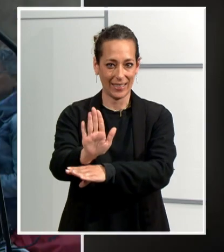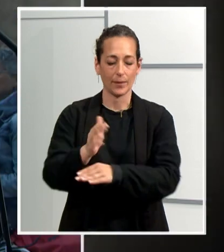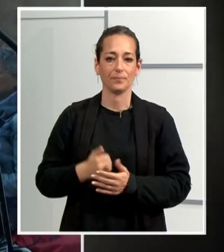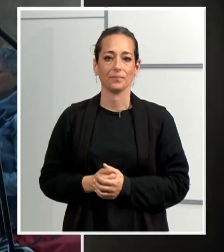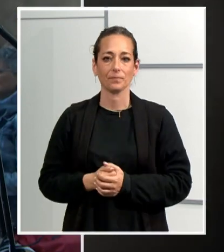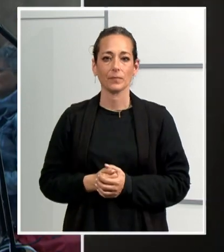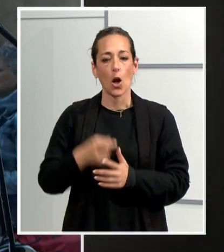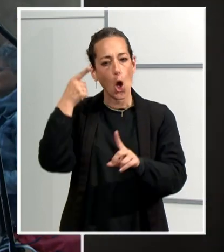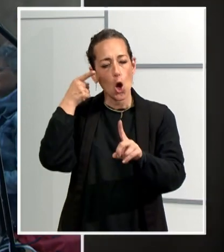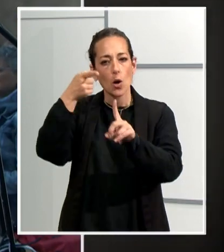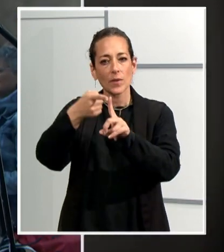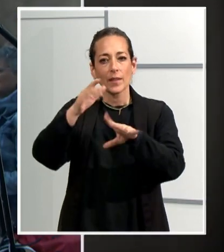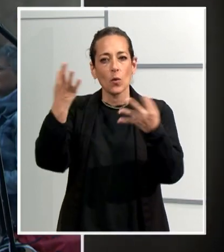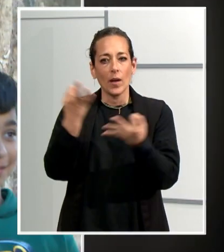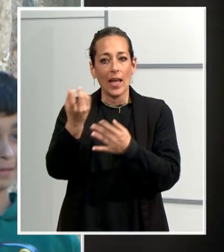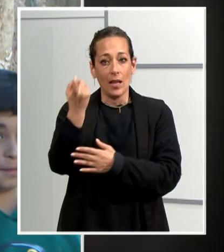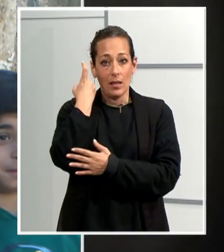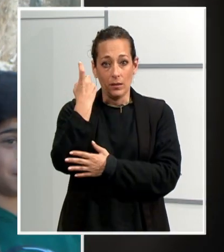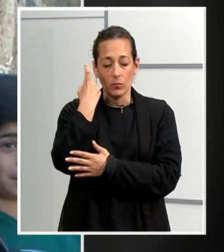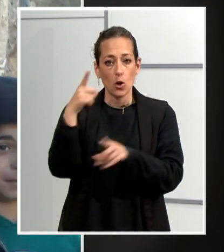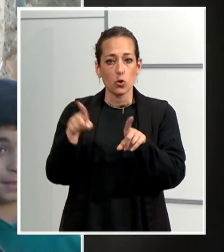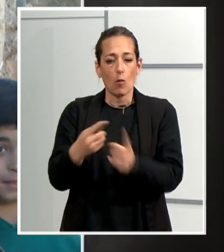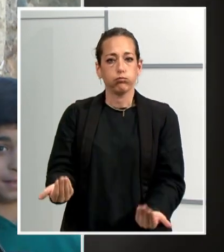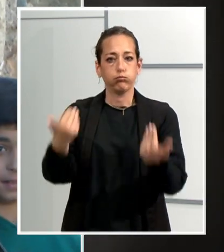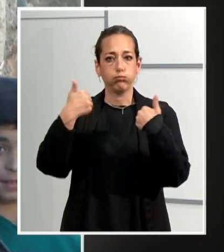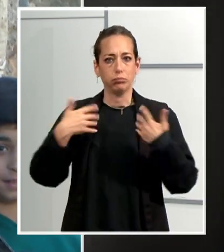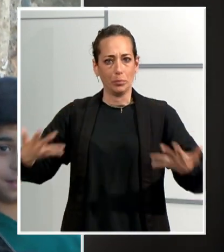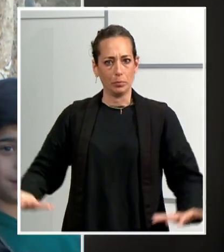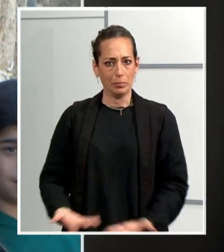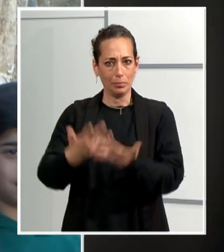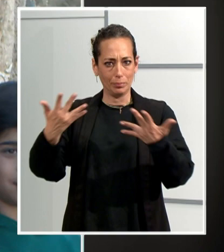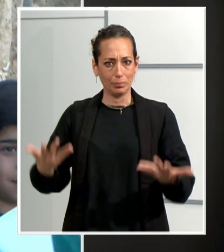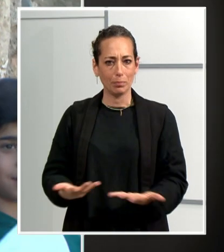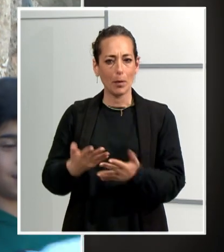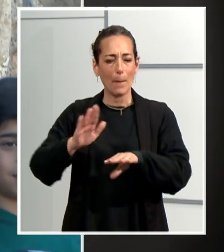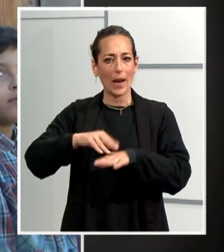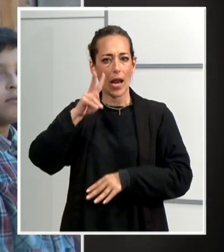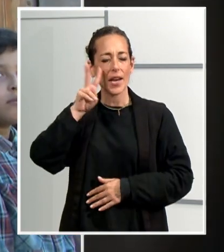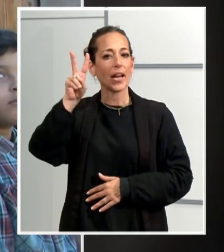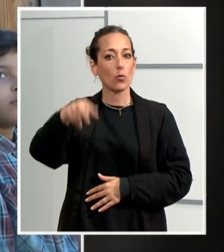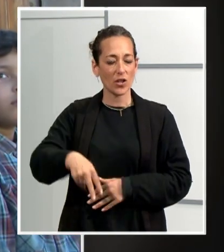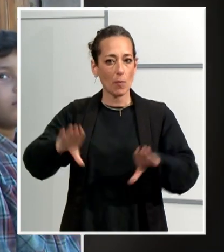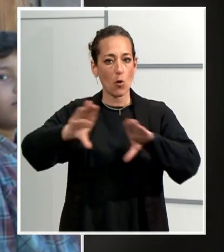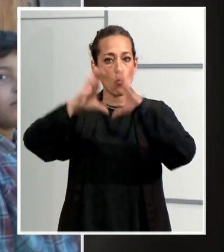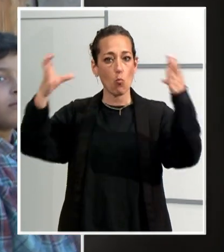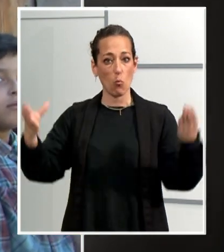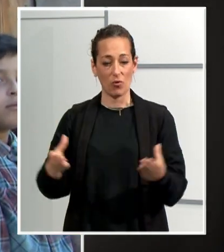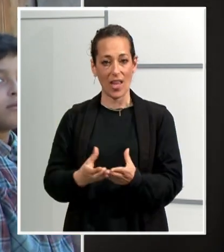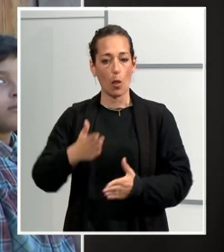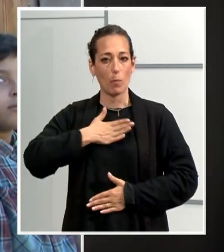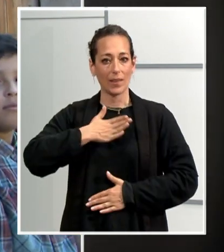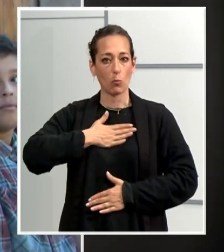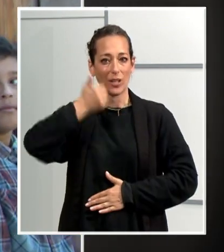L'objectiu és que els alumnes esdevinguin impulsors i alhora ambaixadors pel reconeixement mundial del patrimoni terrassenc.